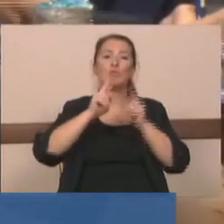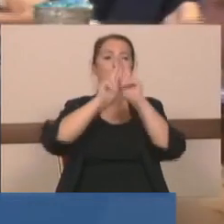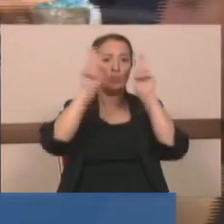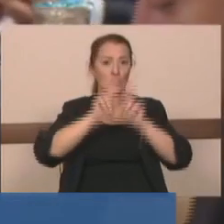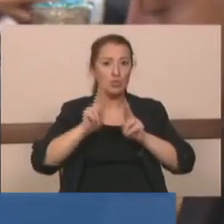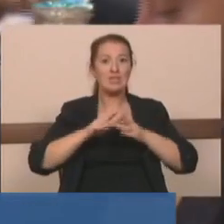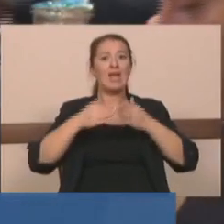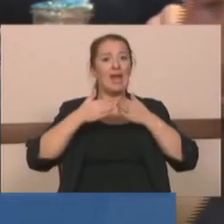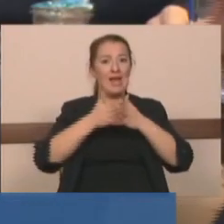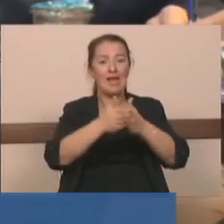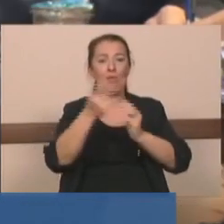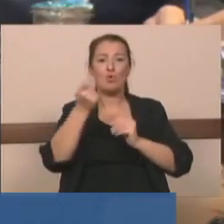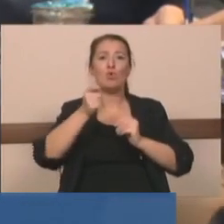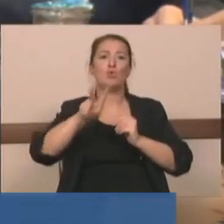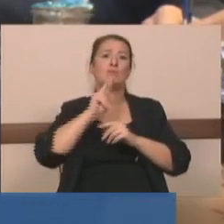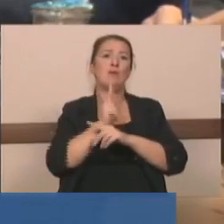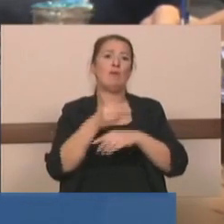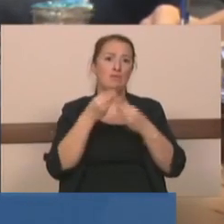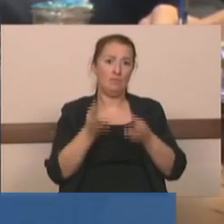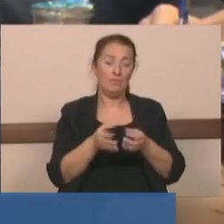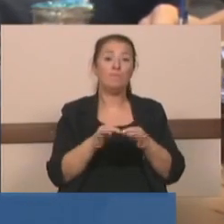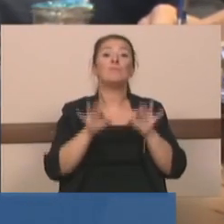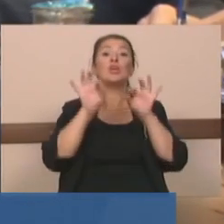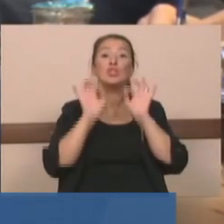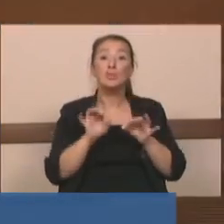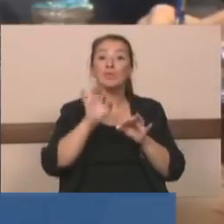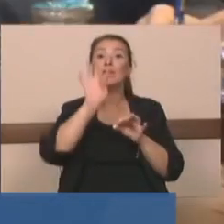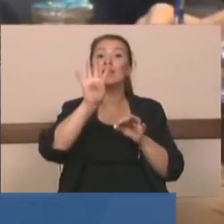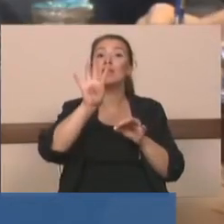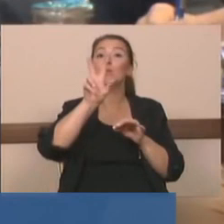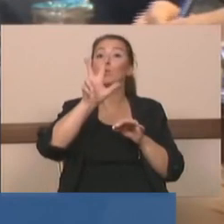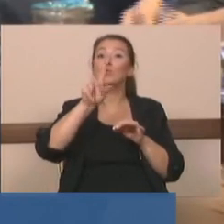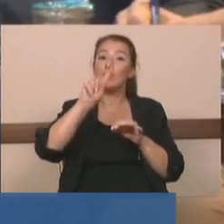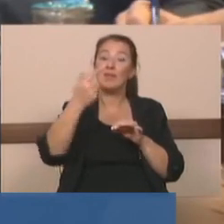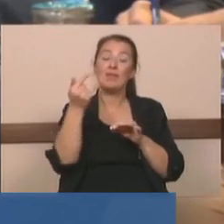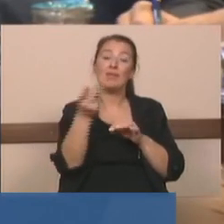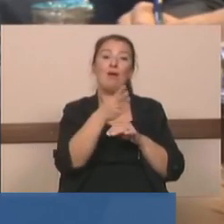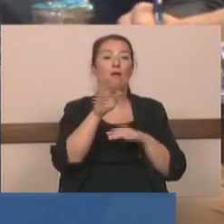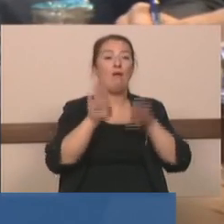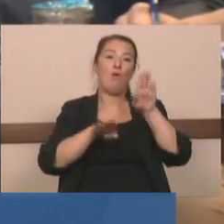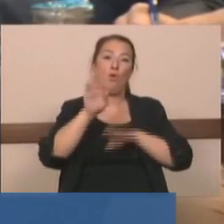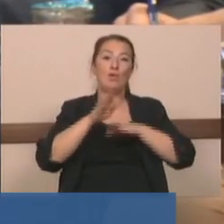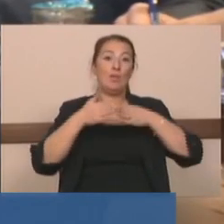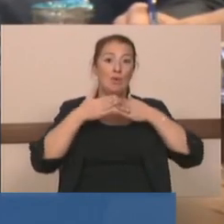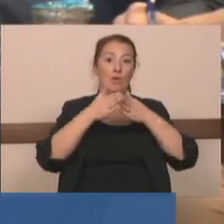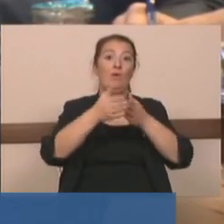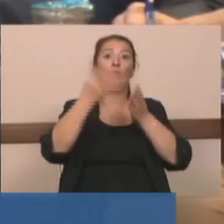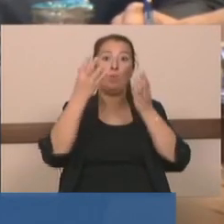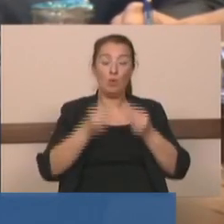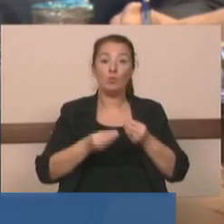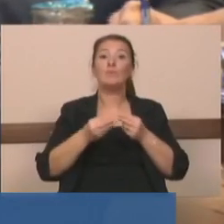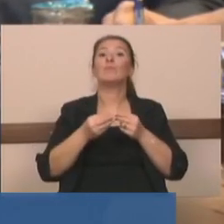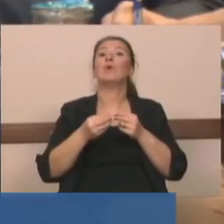geçişleri kararı verilmiş. Şu anda kırk üç bin tane ortalama gemi geçiyor. Ulaştırma Haberleşme Altyapı